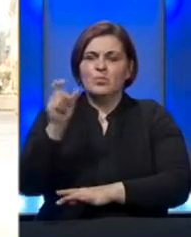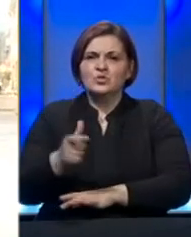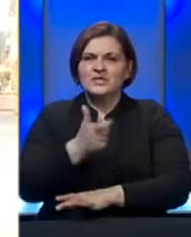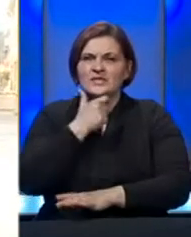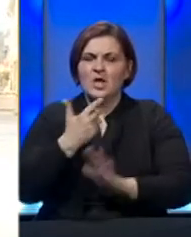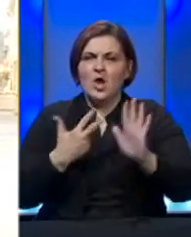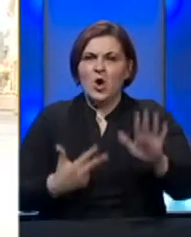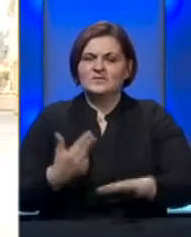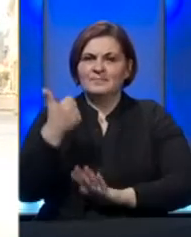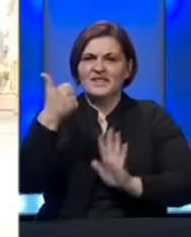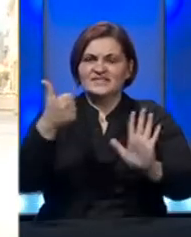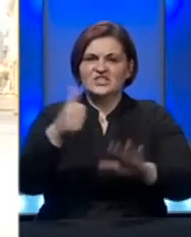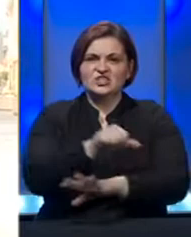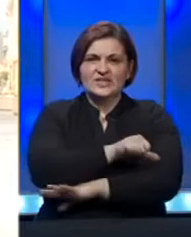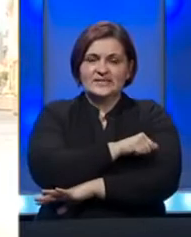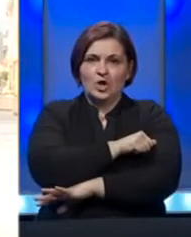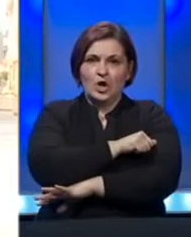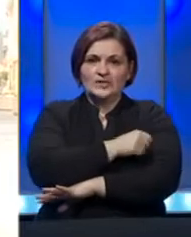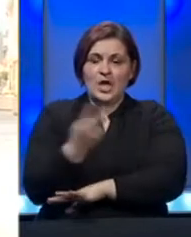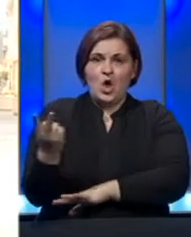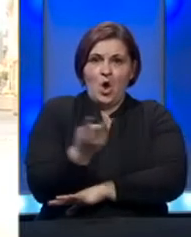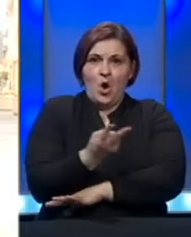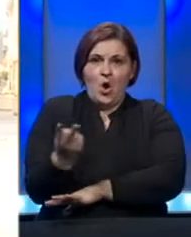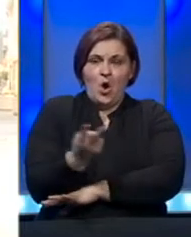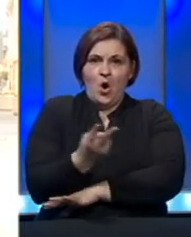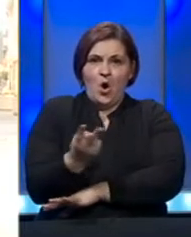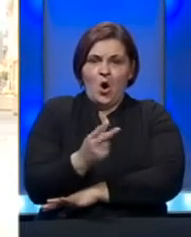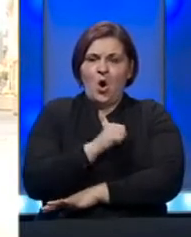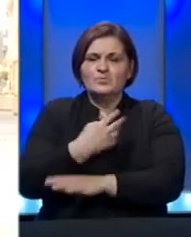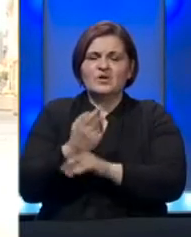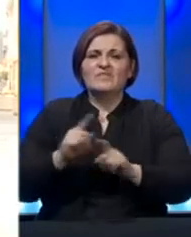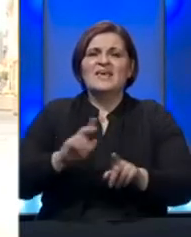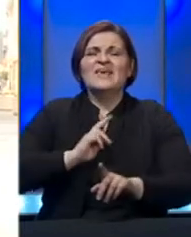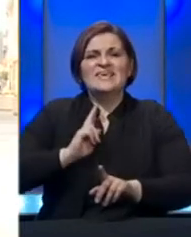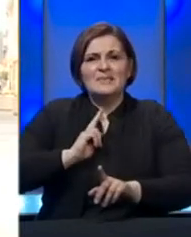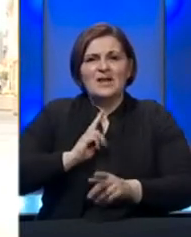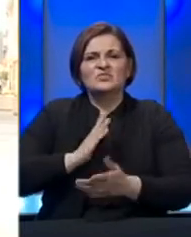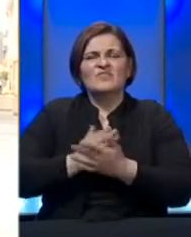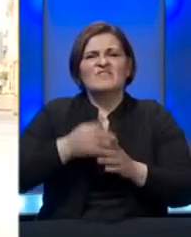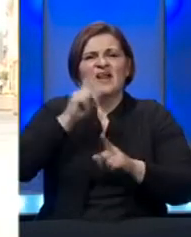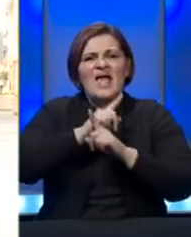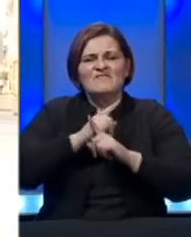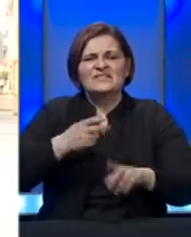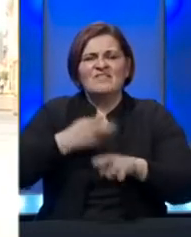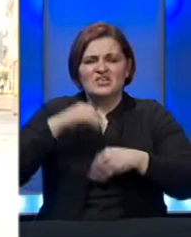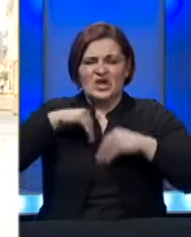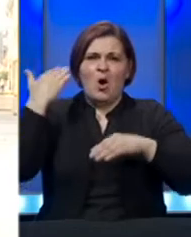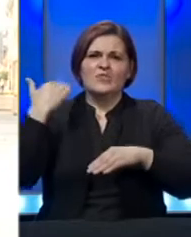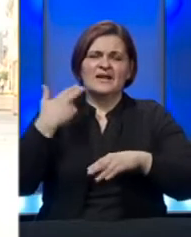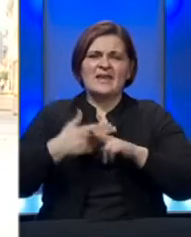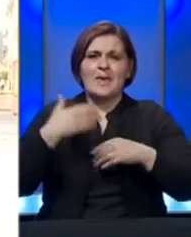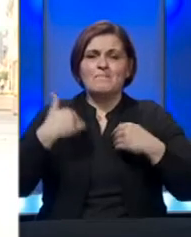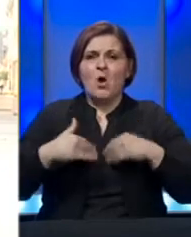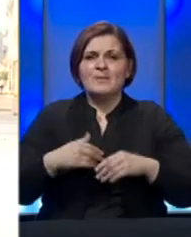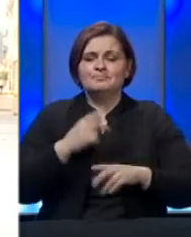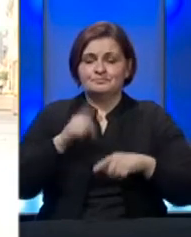staro 86 godina. Oba pacijenta, osim virusa korona, imala su više različitih bolesti. U